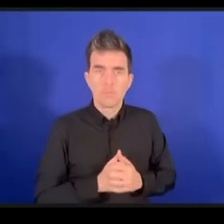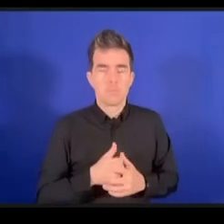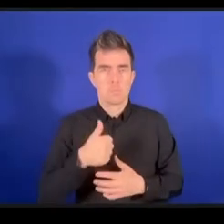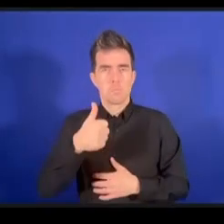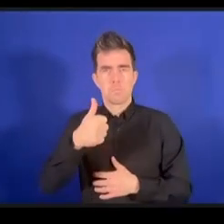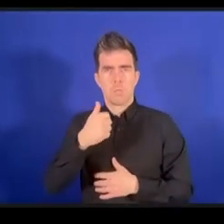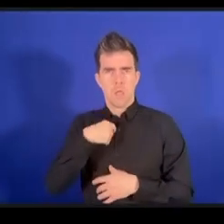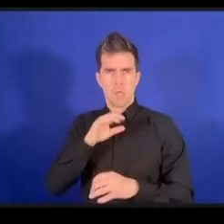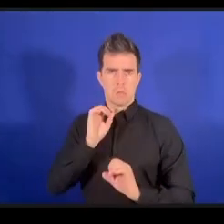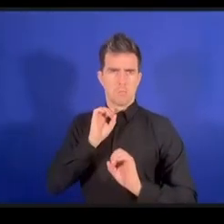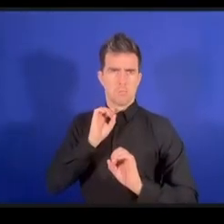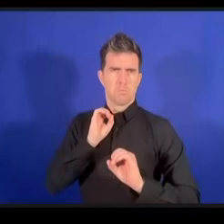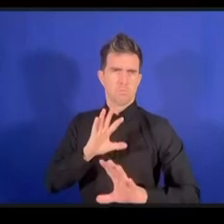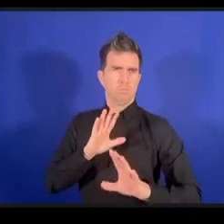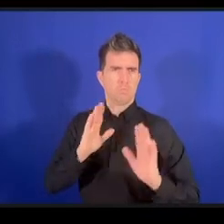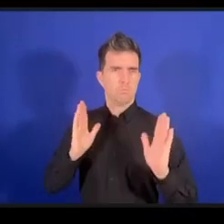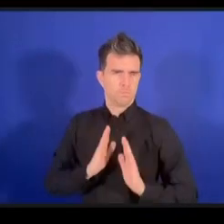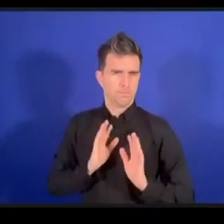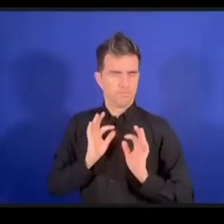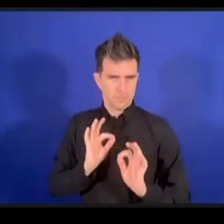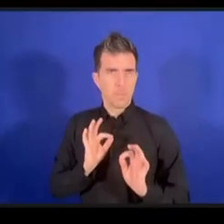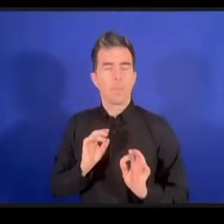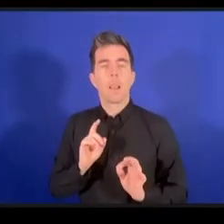من المهم جدا